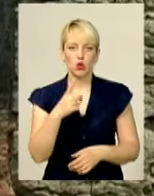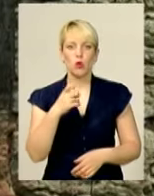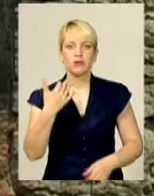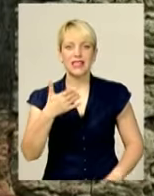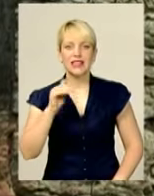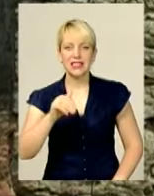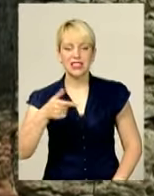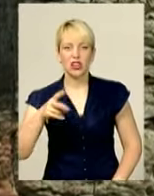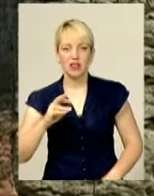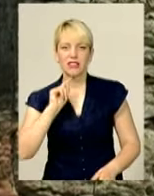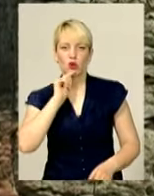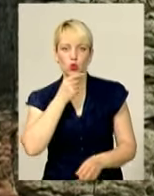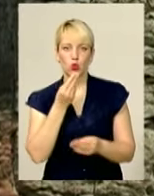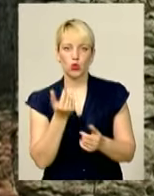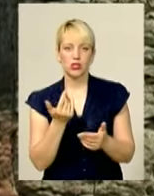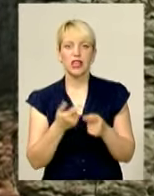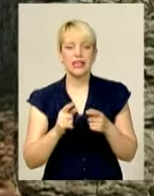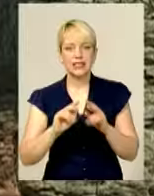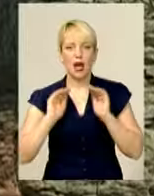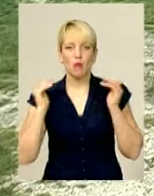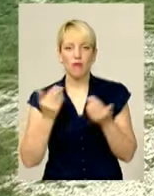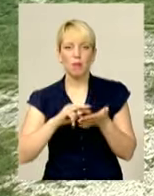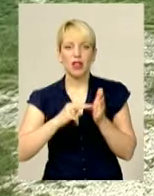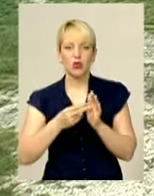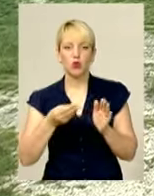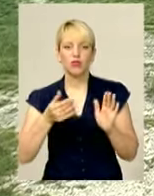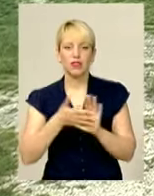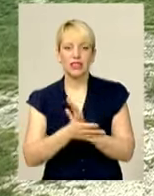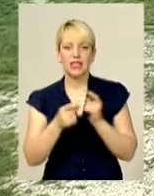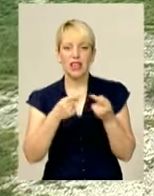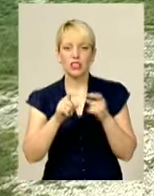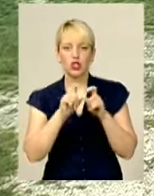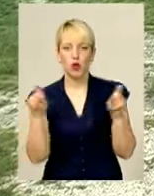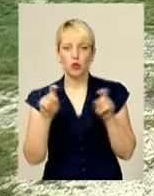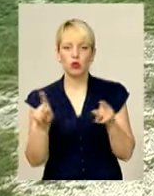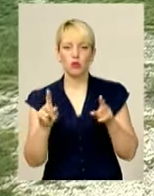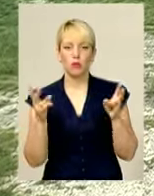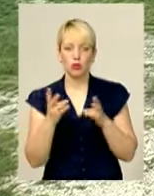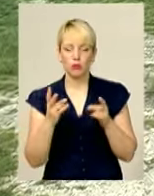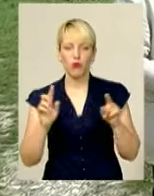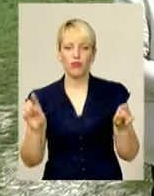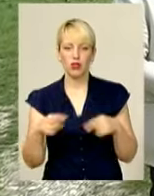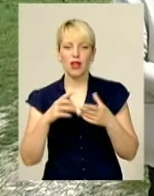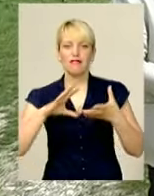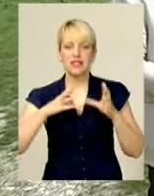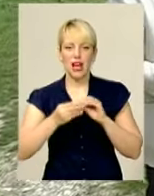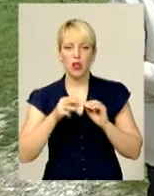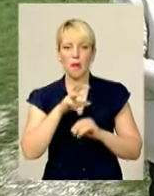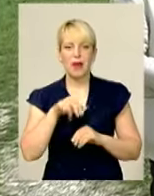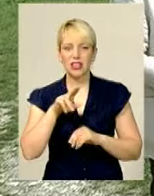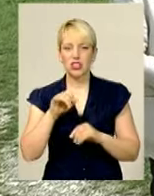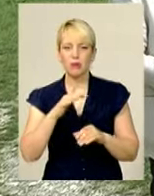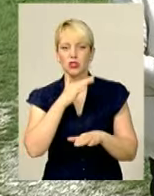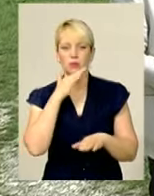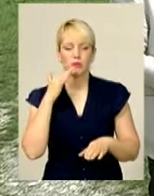гривень. Заощаджені кошти у заповіднику планують витратити на інші об'єкти, що потребують відновлення. Загалом у Межибужі роботи не